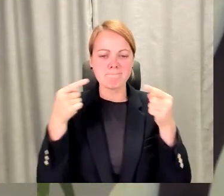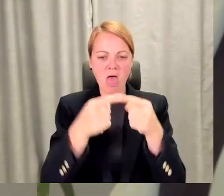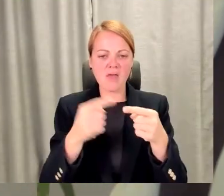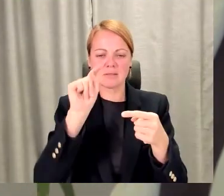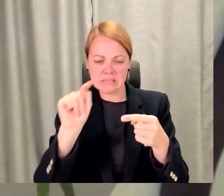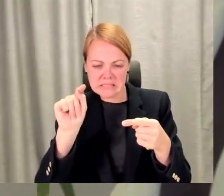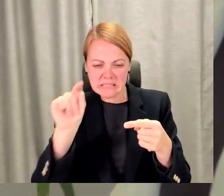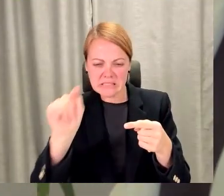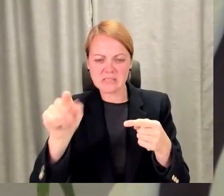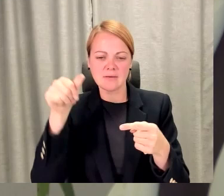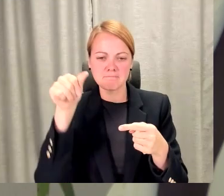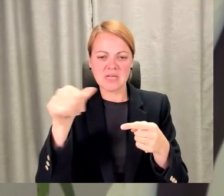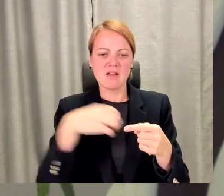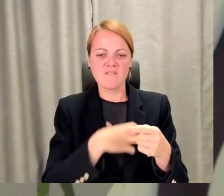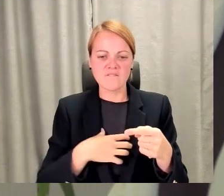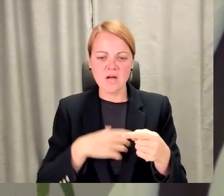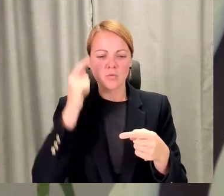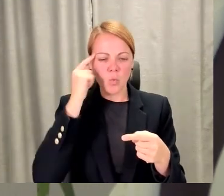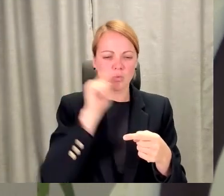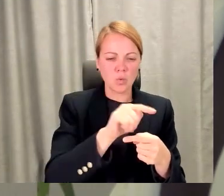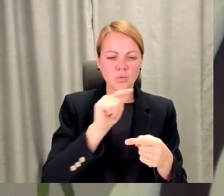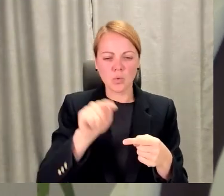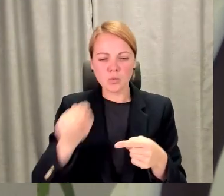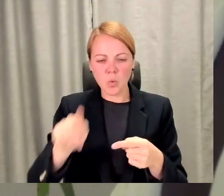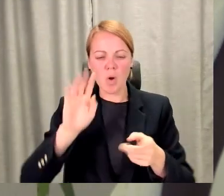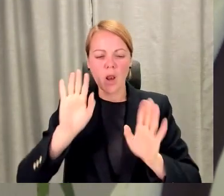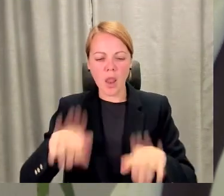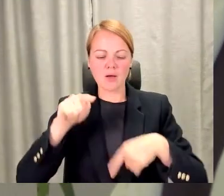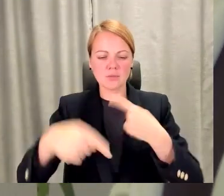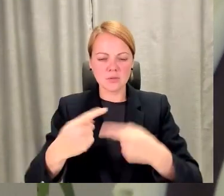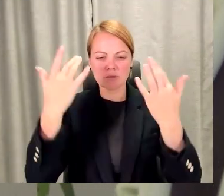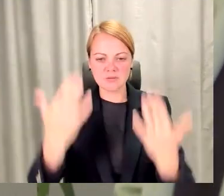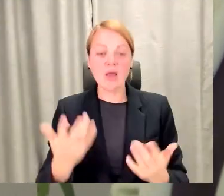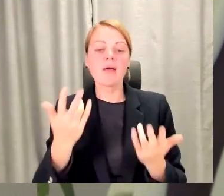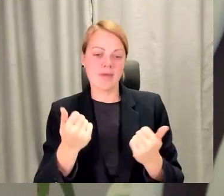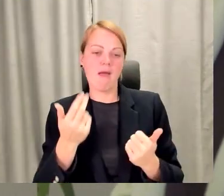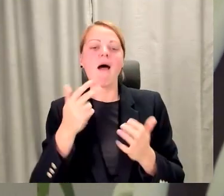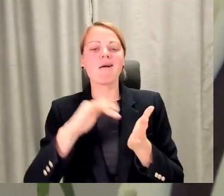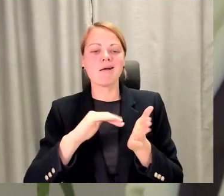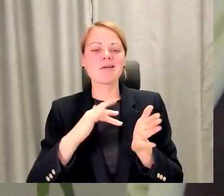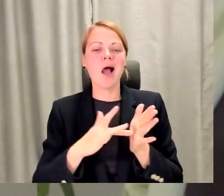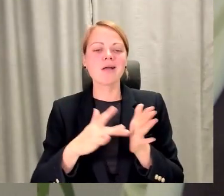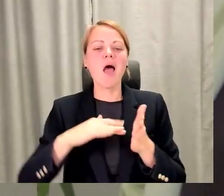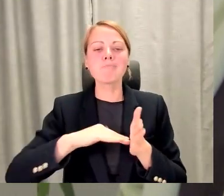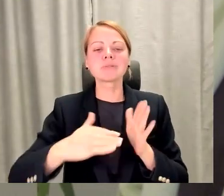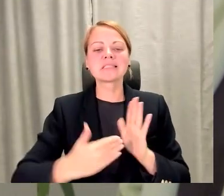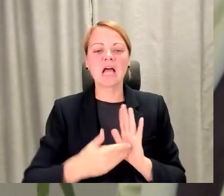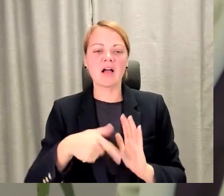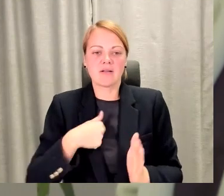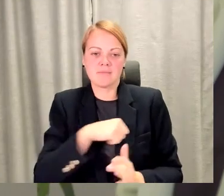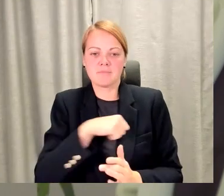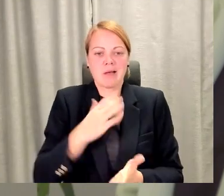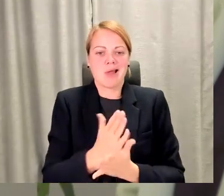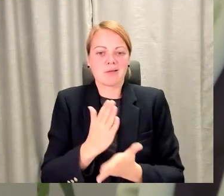jāsasniedz tas, jāizdara tas, lai notikt tas. Jā, viņam jāsaprot, kādos apstākļos viņš pirmām kārtām atrodas. Viņam jāsaprot